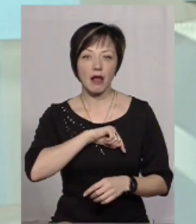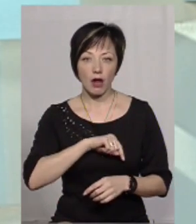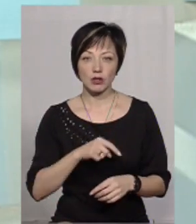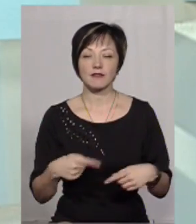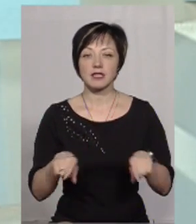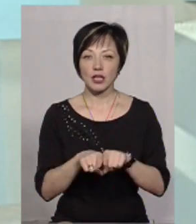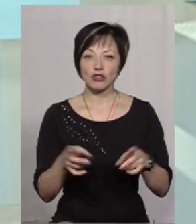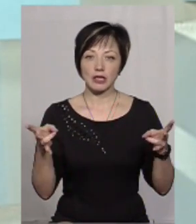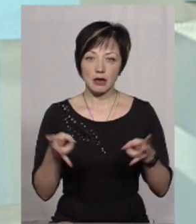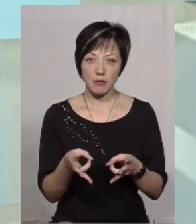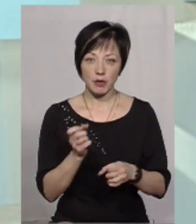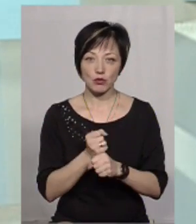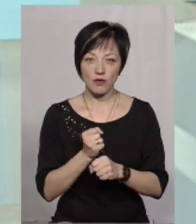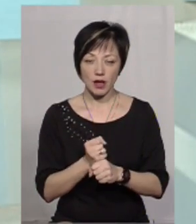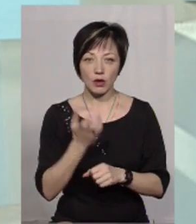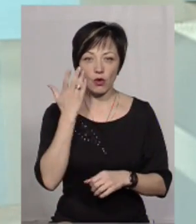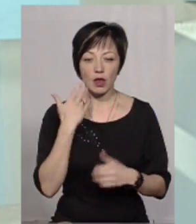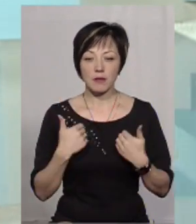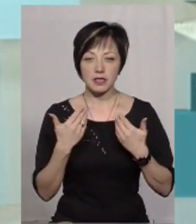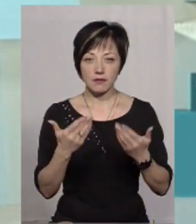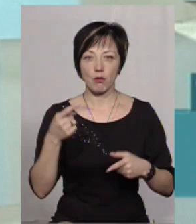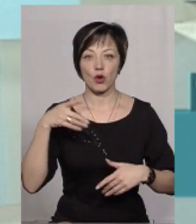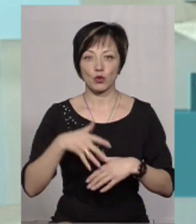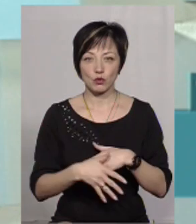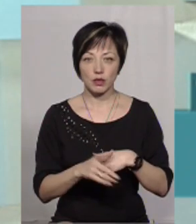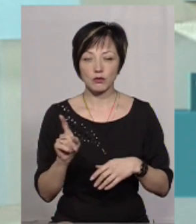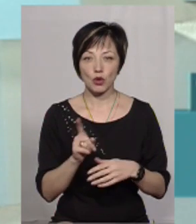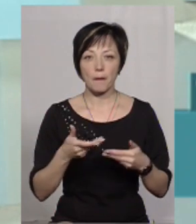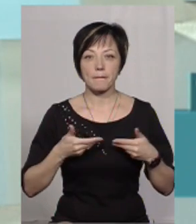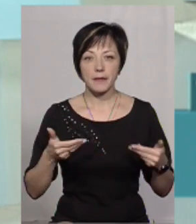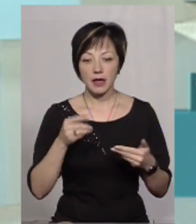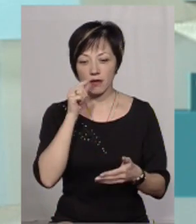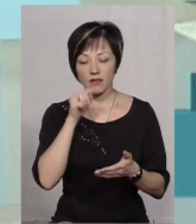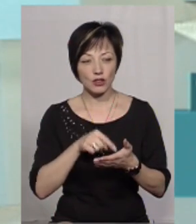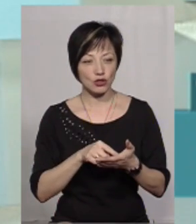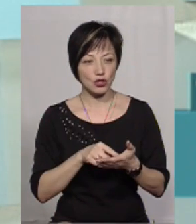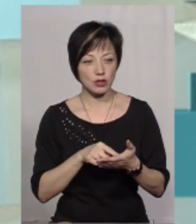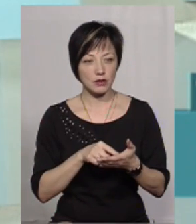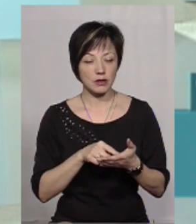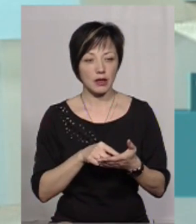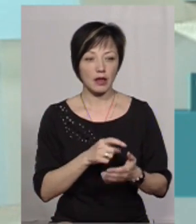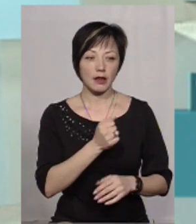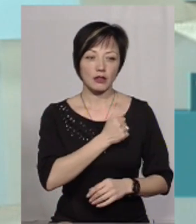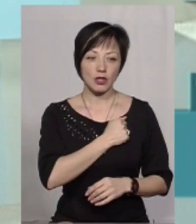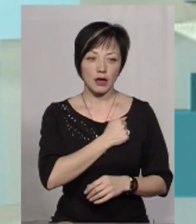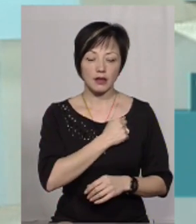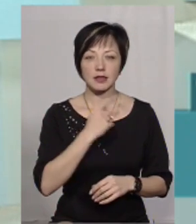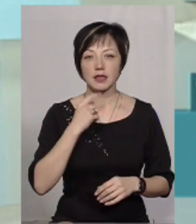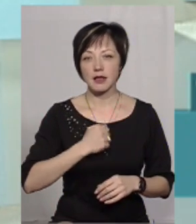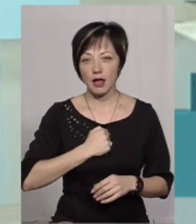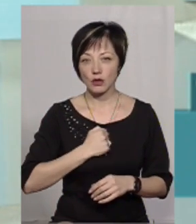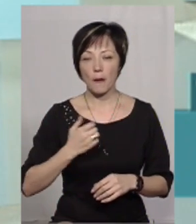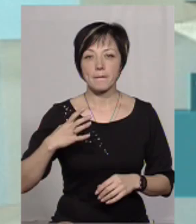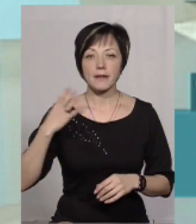над якою нам все ще треба працювати. Все-таки, коли ми з вами розуміємо, що ми вийшли, на жаль, з радянського